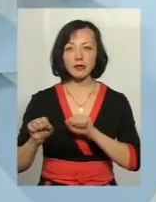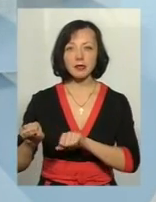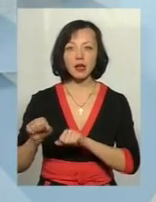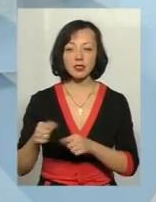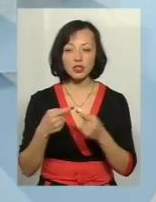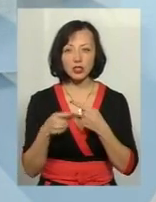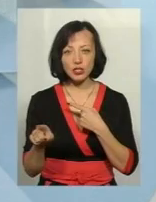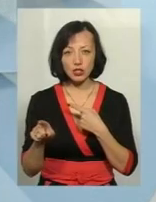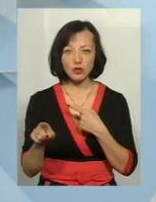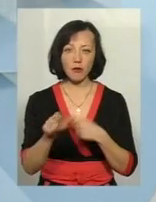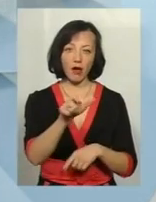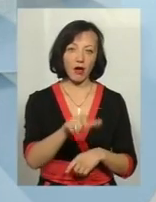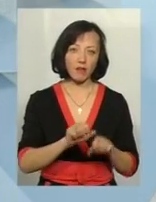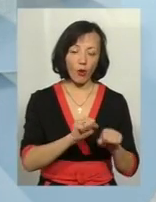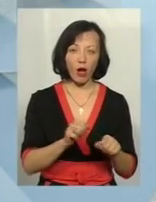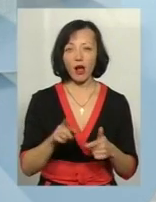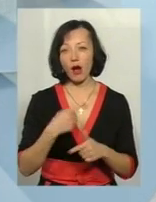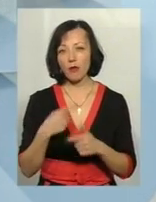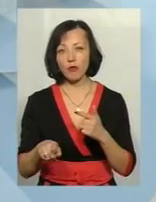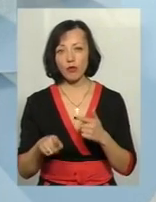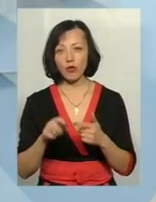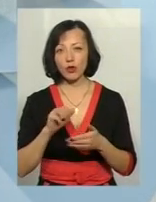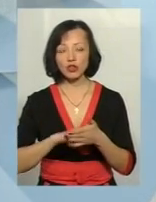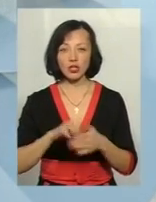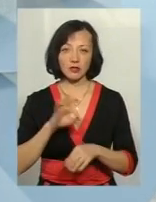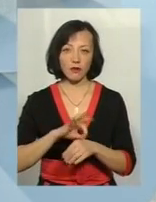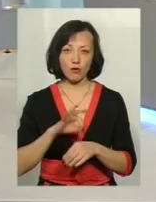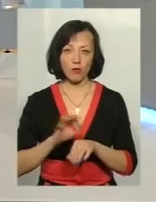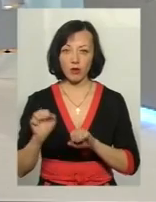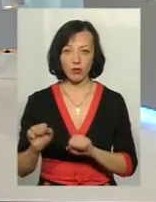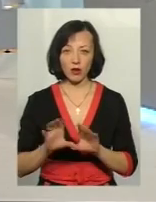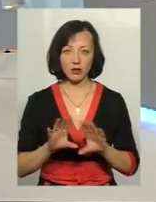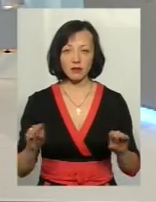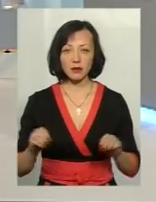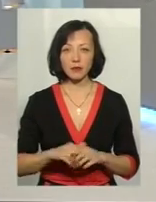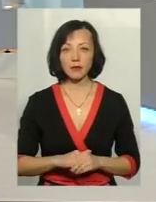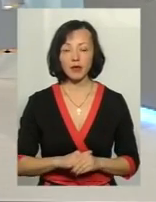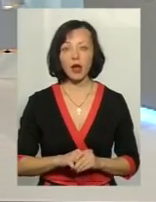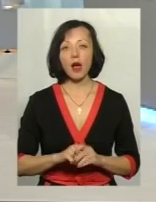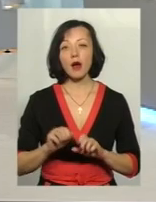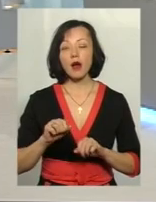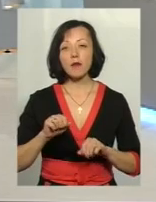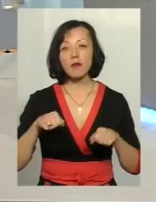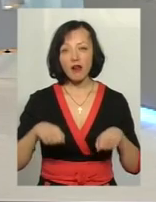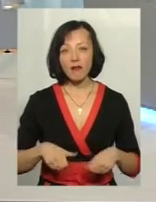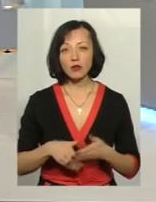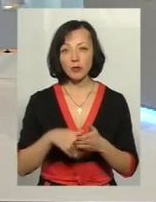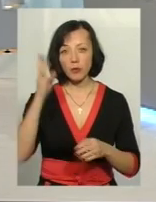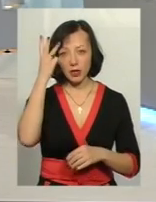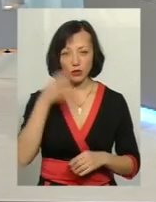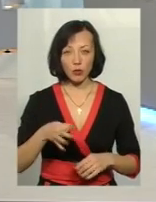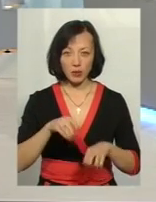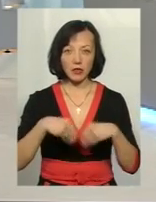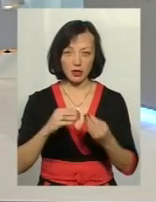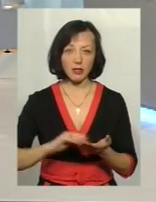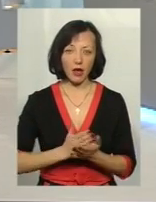з іншим адвокатом, або через хворобу адвоката. Тобто правова допомога в Хмельницькій області надається